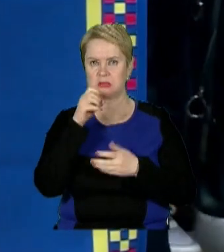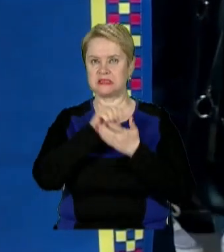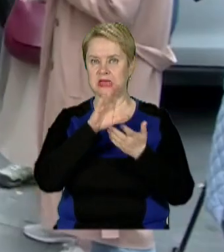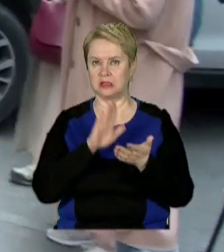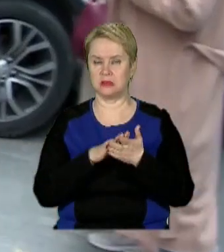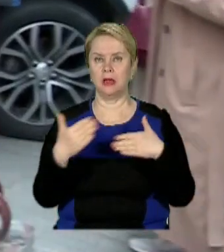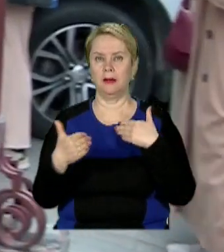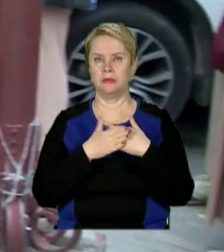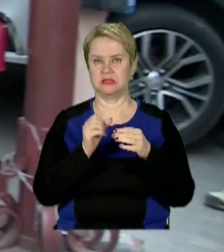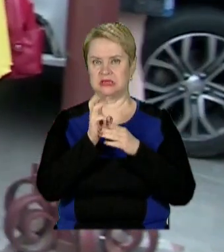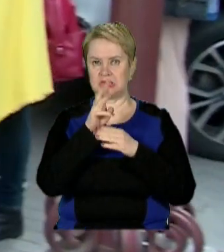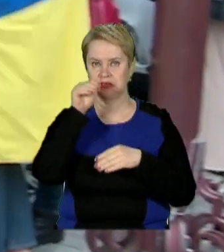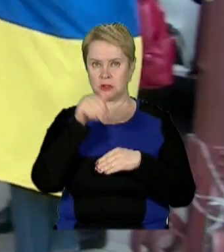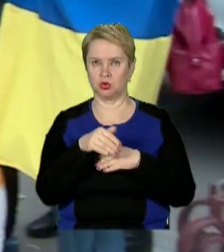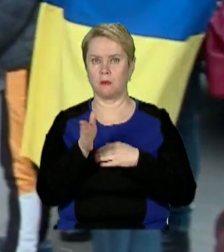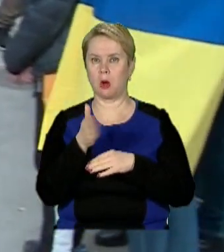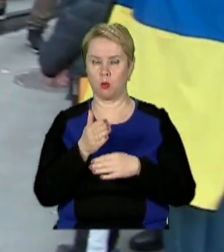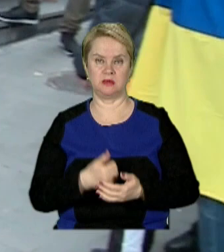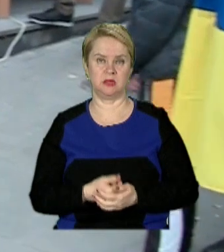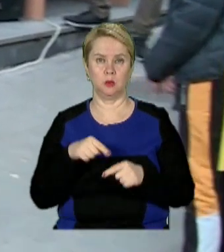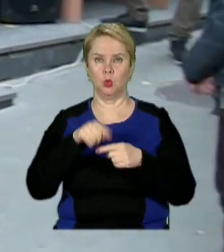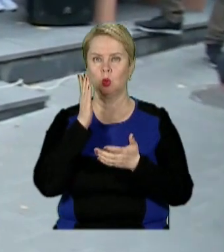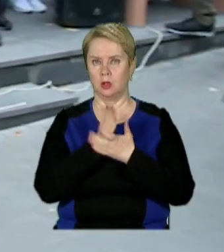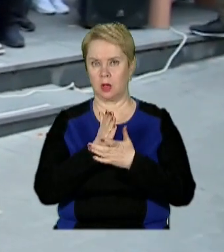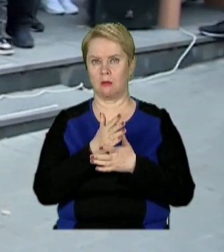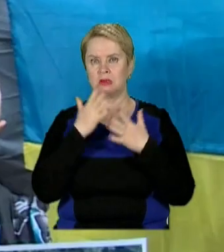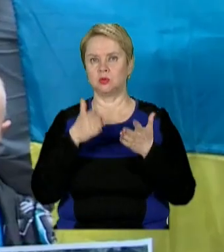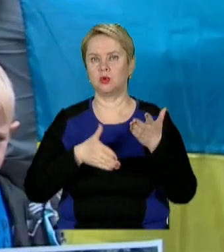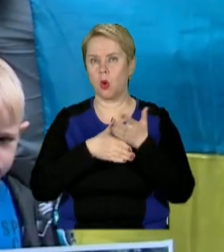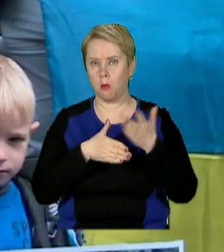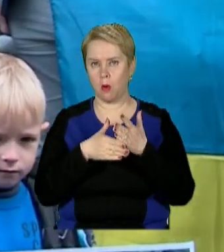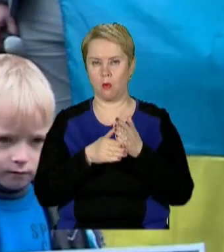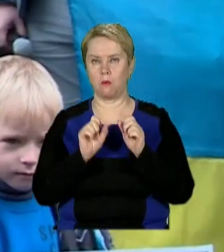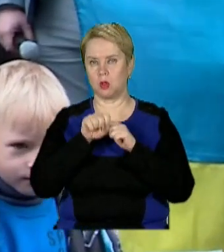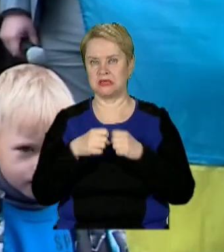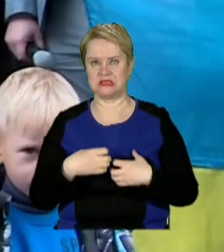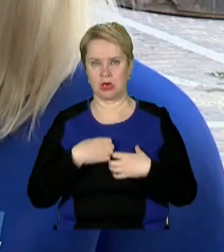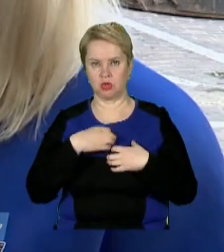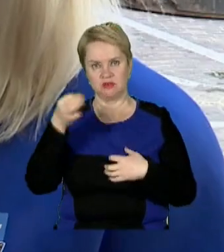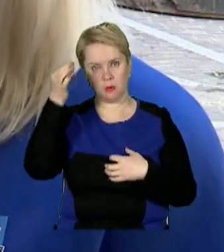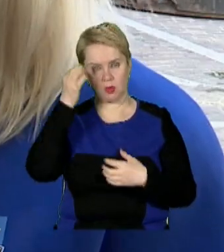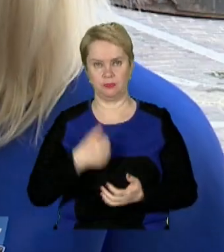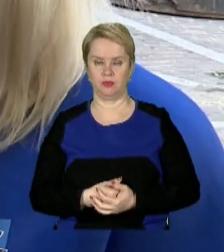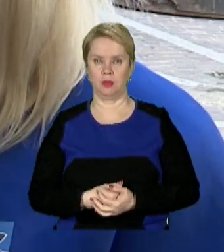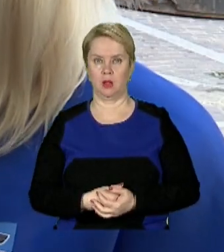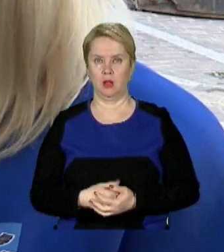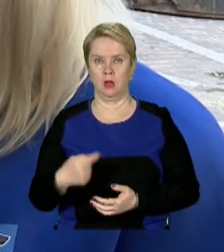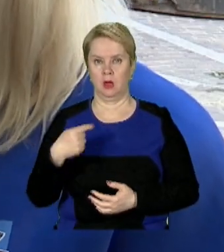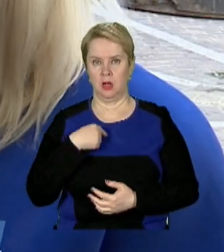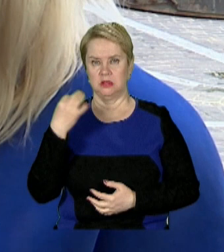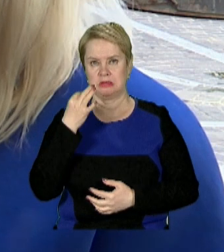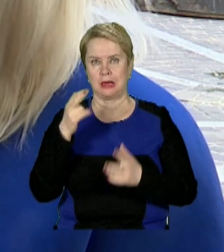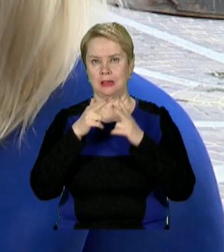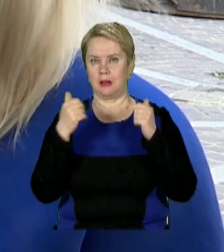зареєстровано близько 13 тисяч маріупольців. Тут їм максимально допомагають подолати страшні спогади. Музей історії Дніпра –